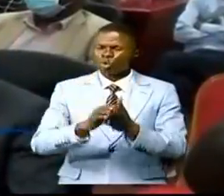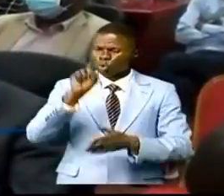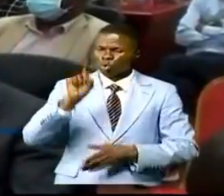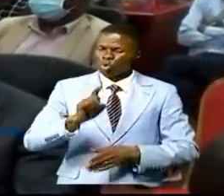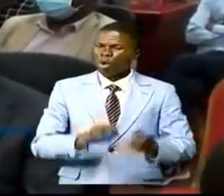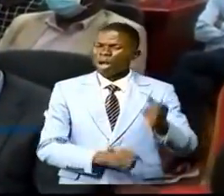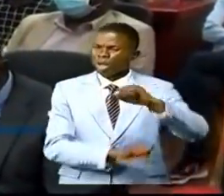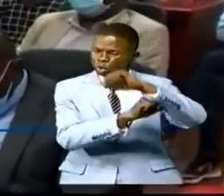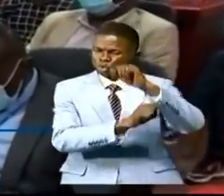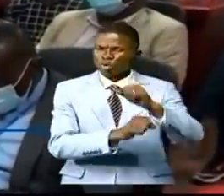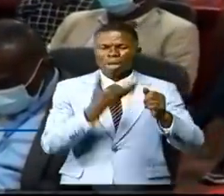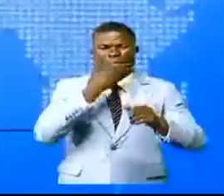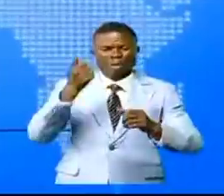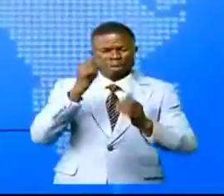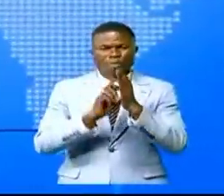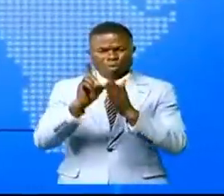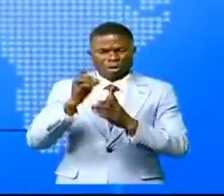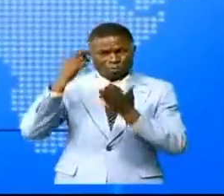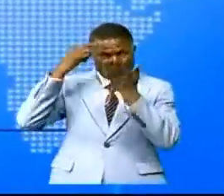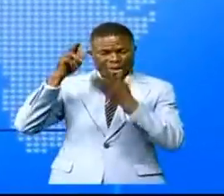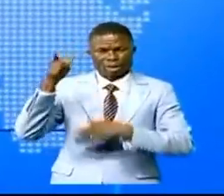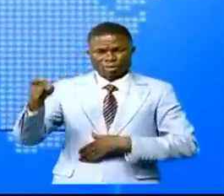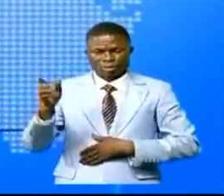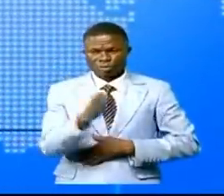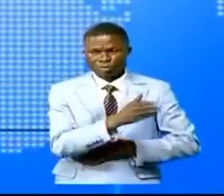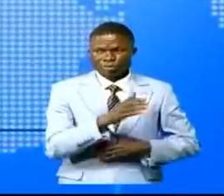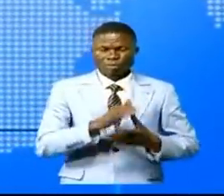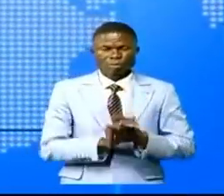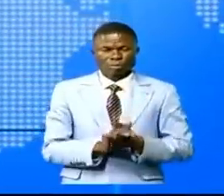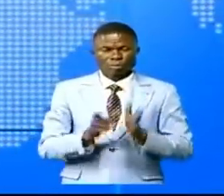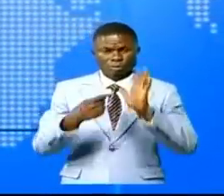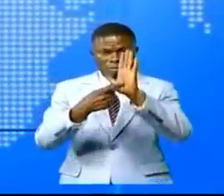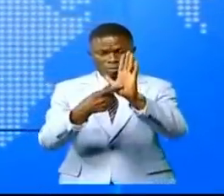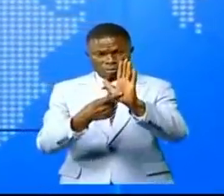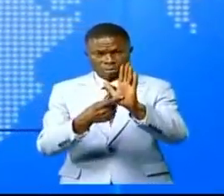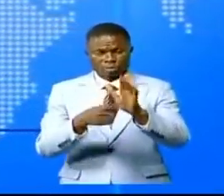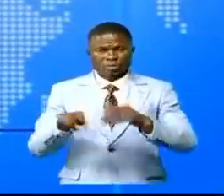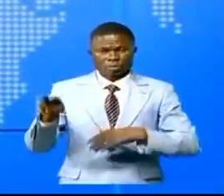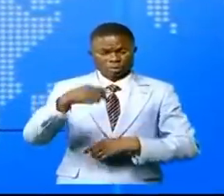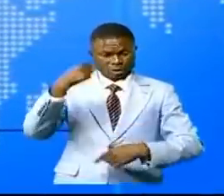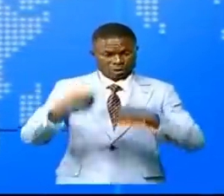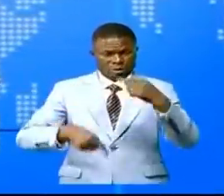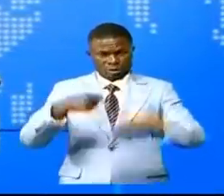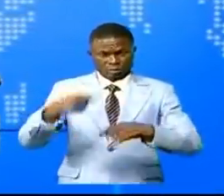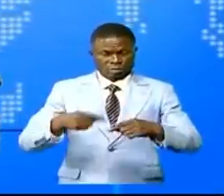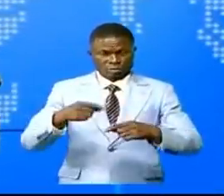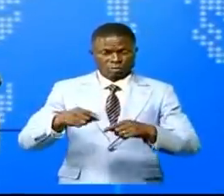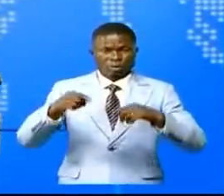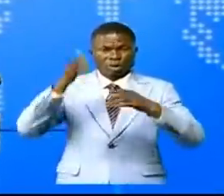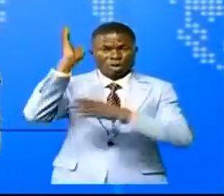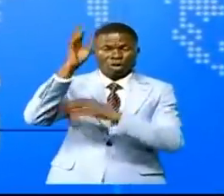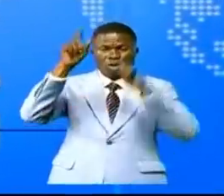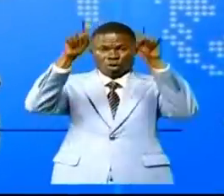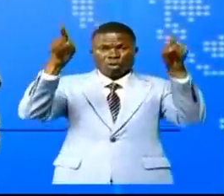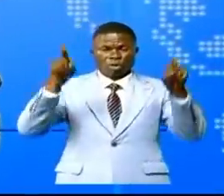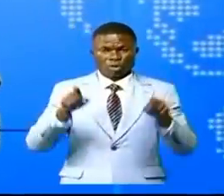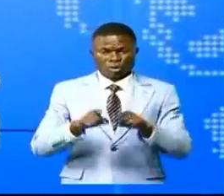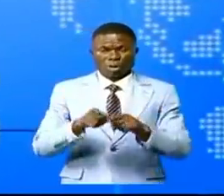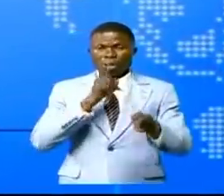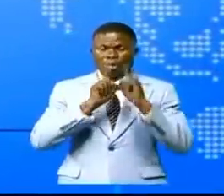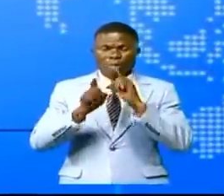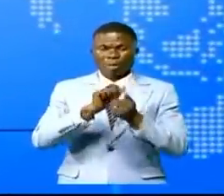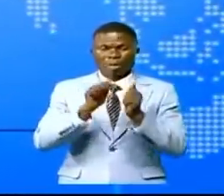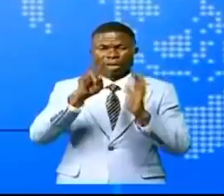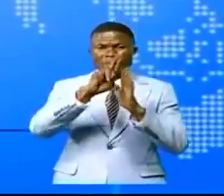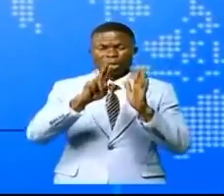de tout le vœu de suivre une conférence des bases par visioconférence pour échanger sous le